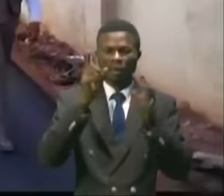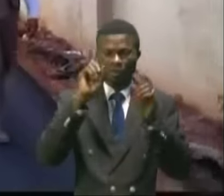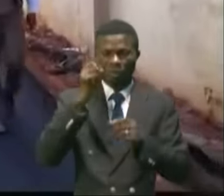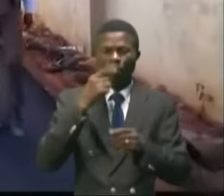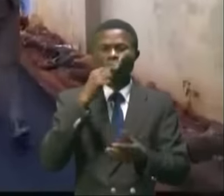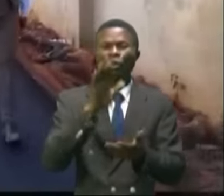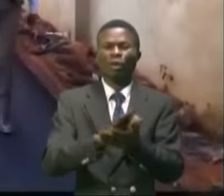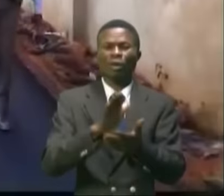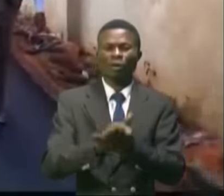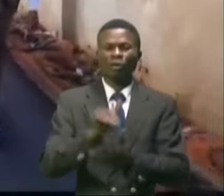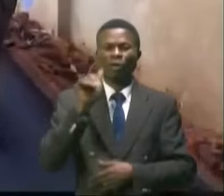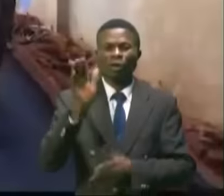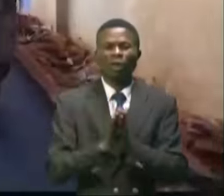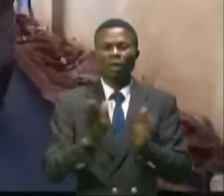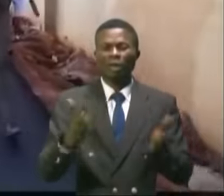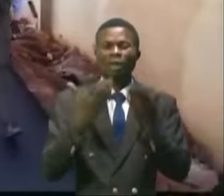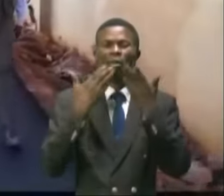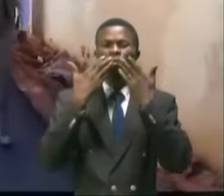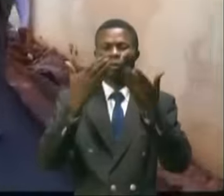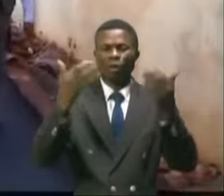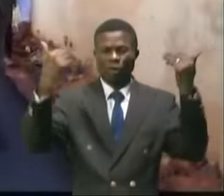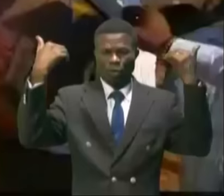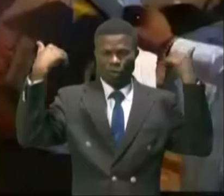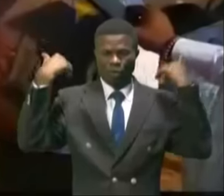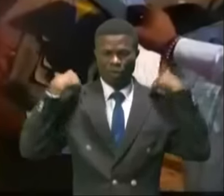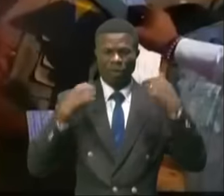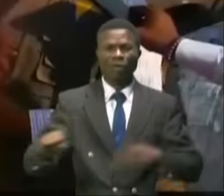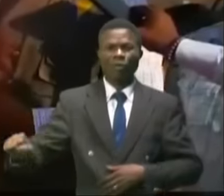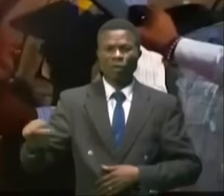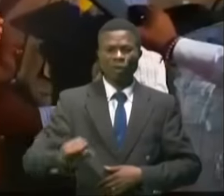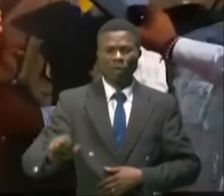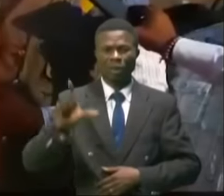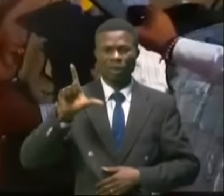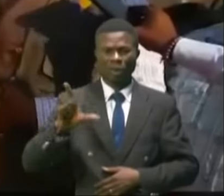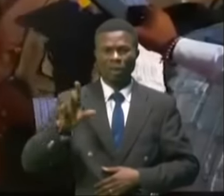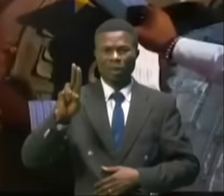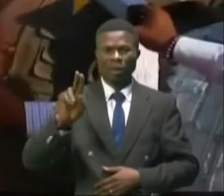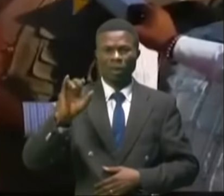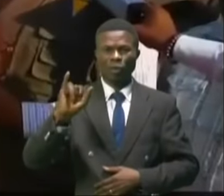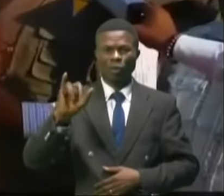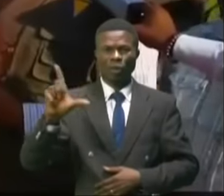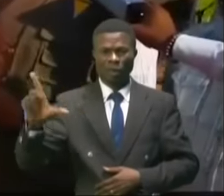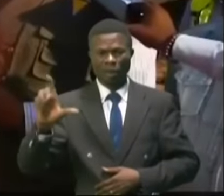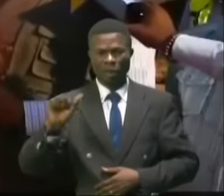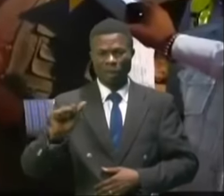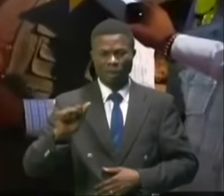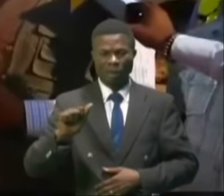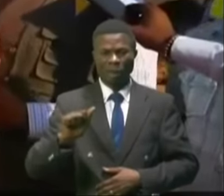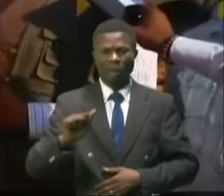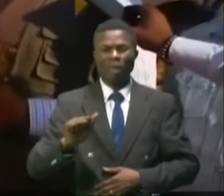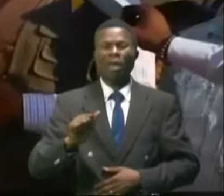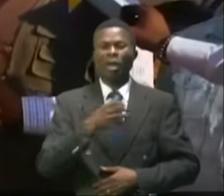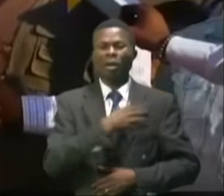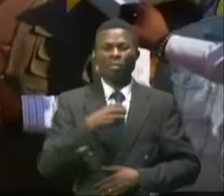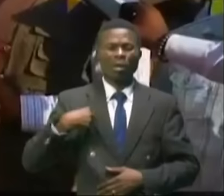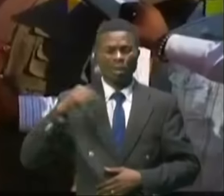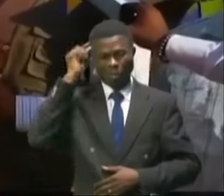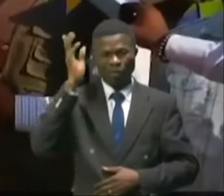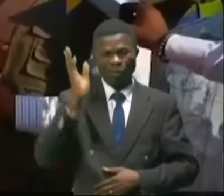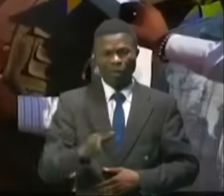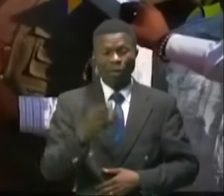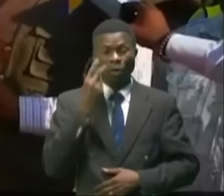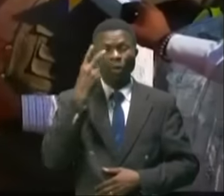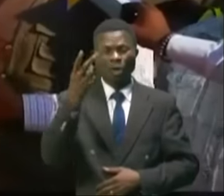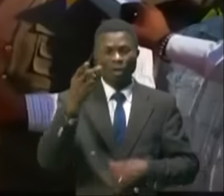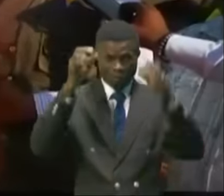féliciter, de dire un grand merci à l'autorité du secteur UB dans la vision de Maman Gouverneur, dans la vision du